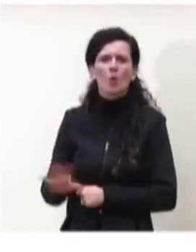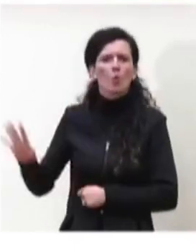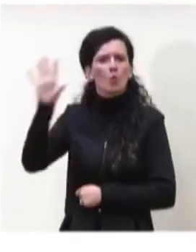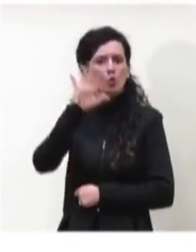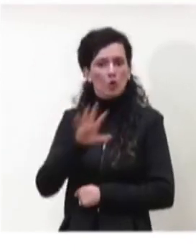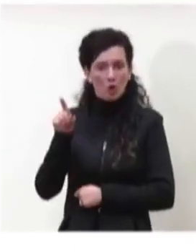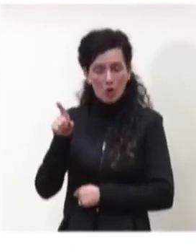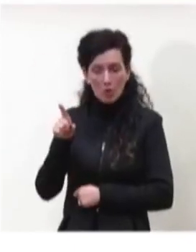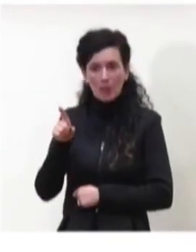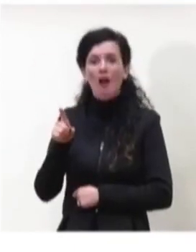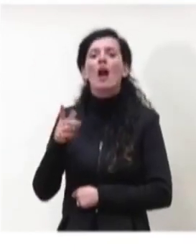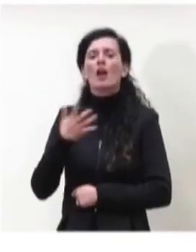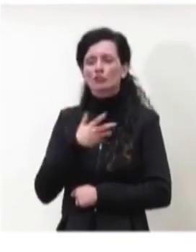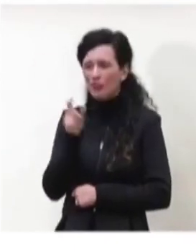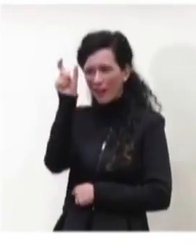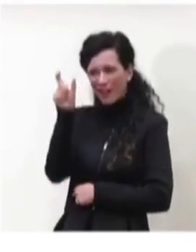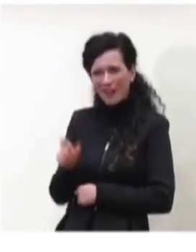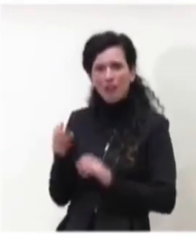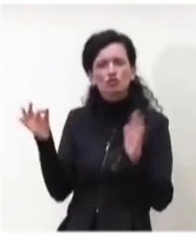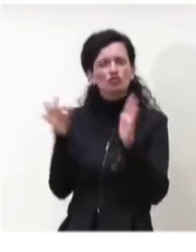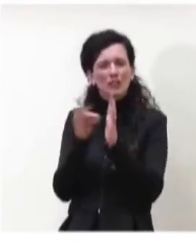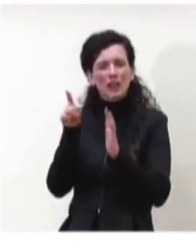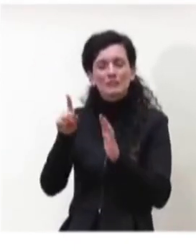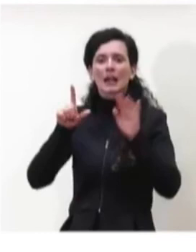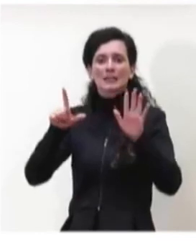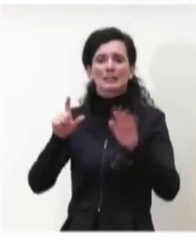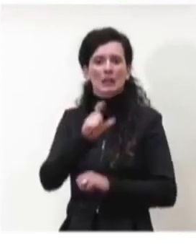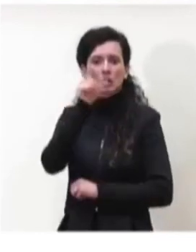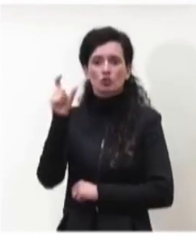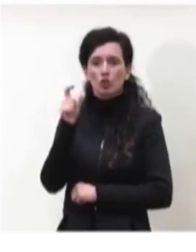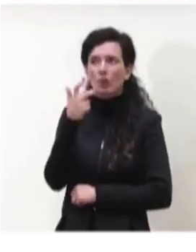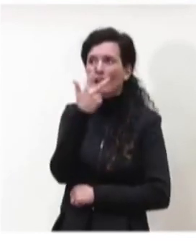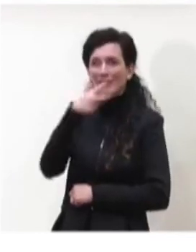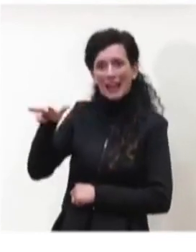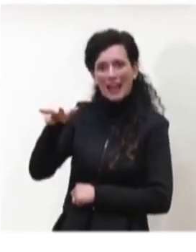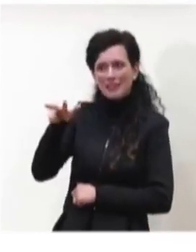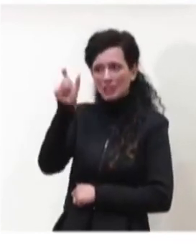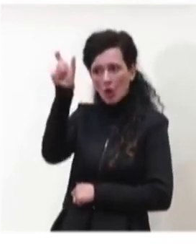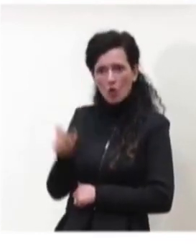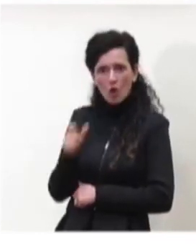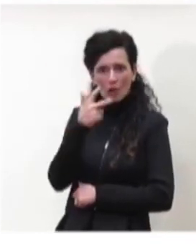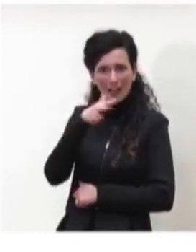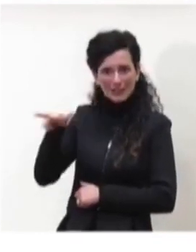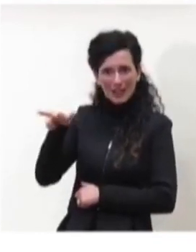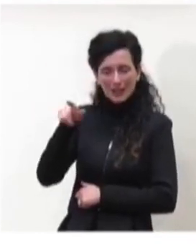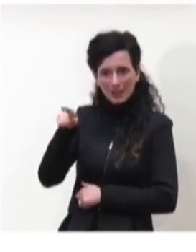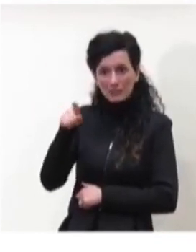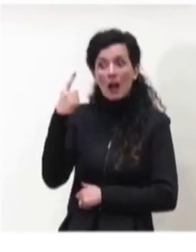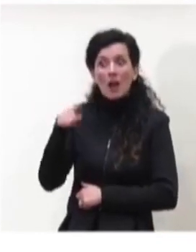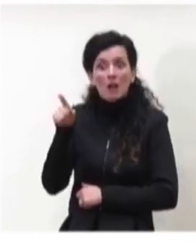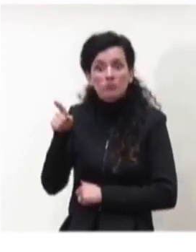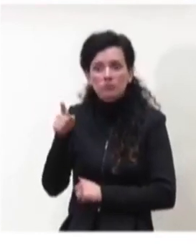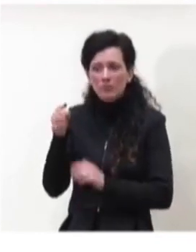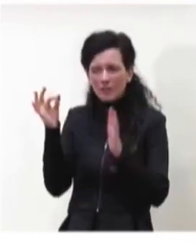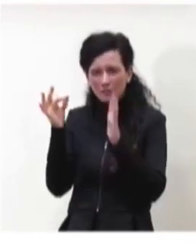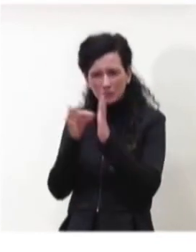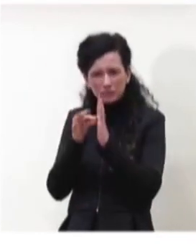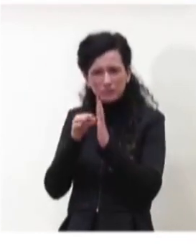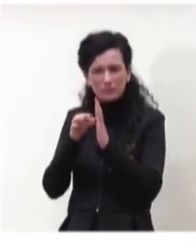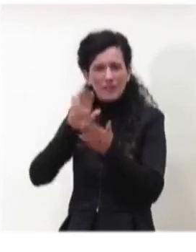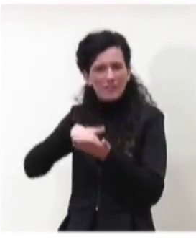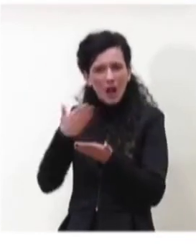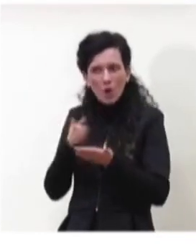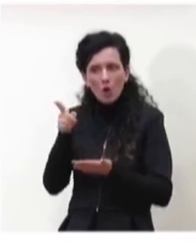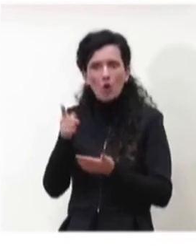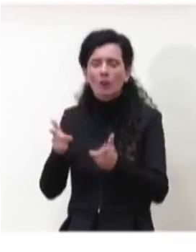anche l'incidenza a 7 giorni, è la terz'ultima colonna. Questa è un'incidenza estremamente importante perché ci dà una misura